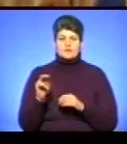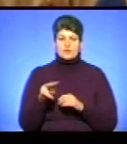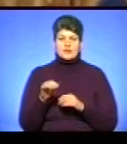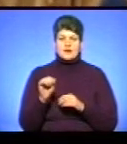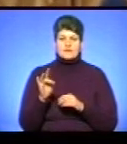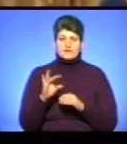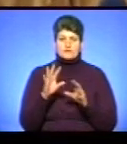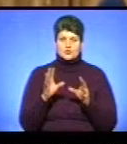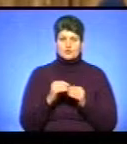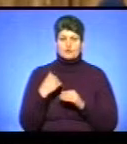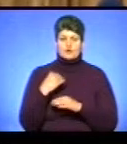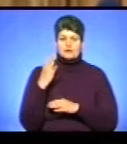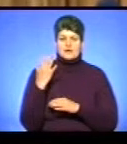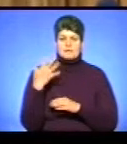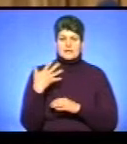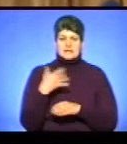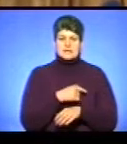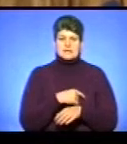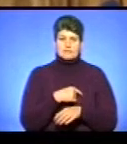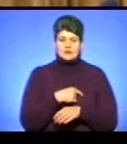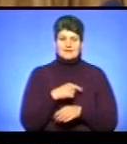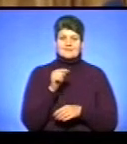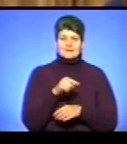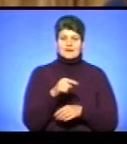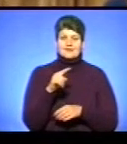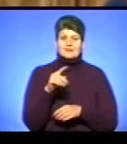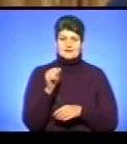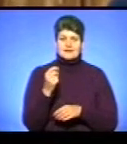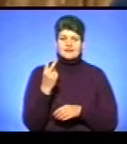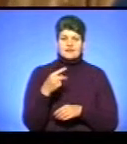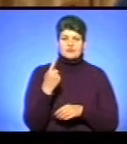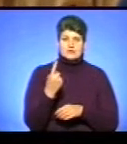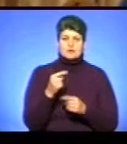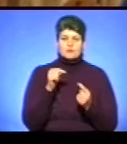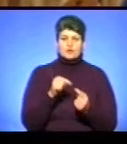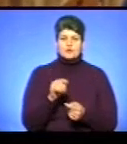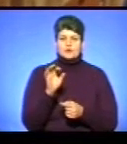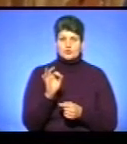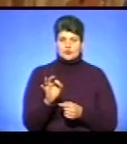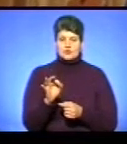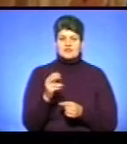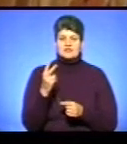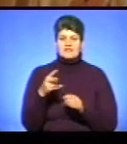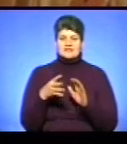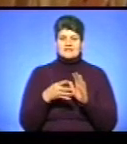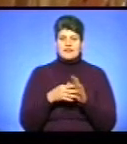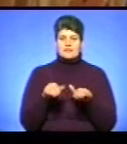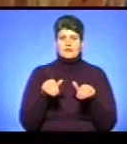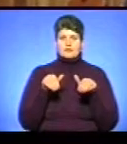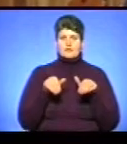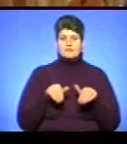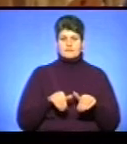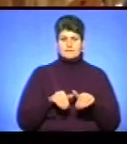Усього проголосувало 50 депутатів, з них за. 21 проти 0, отрималося 29, не голосувало 0.